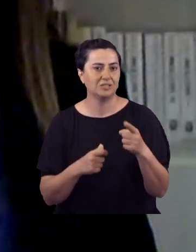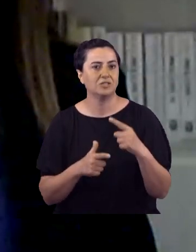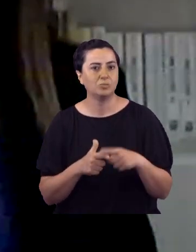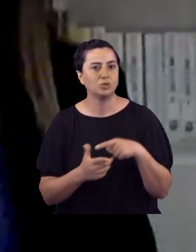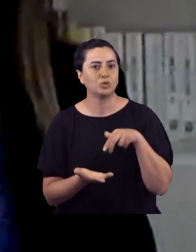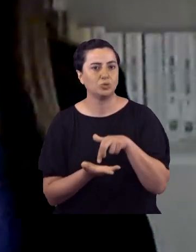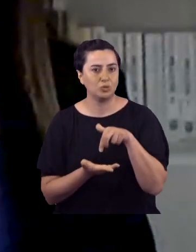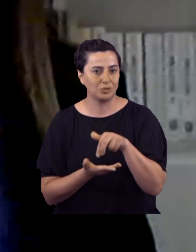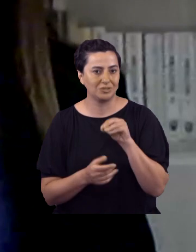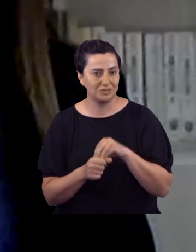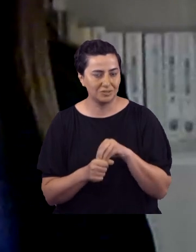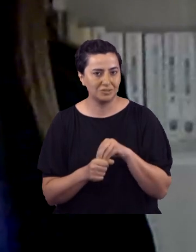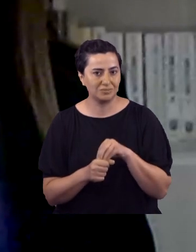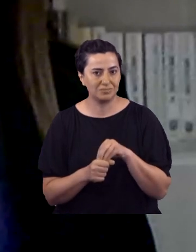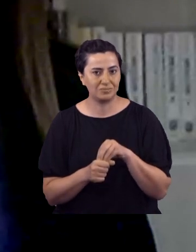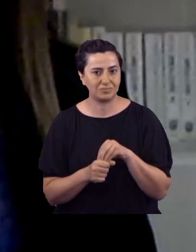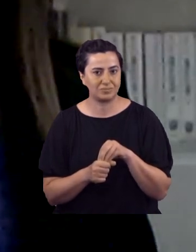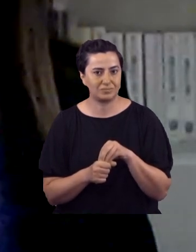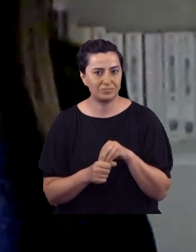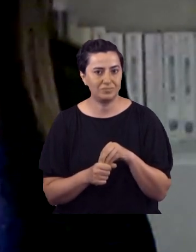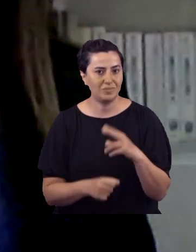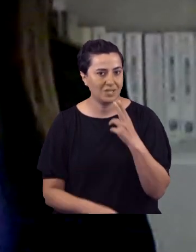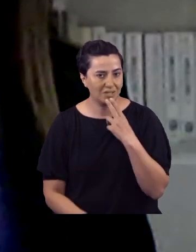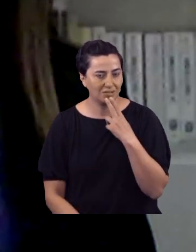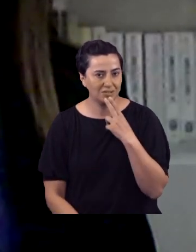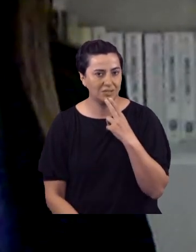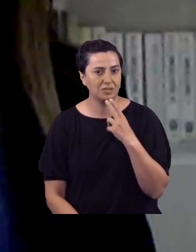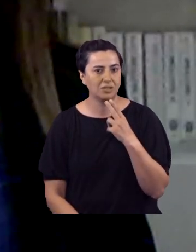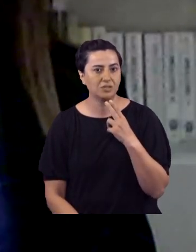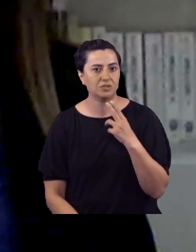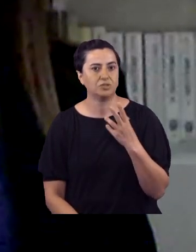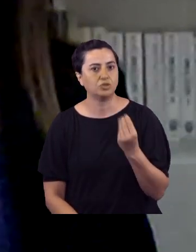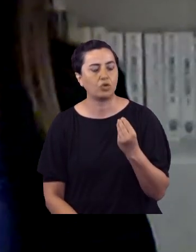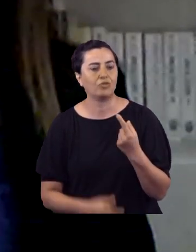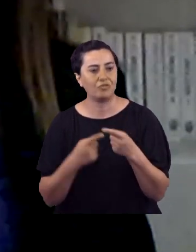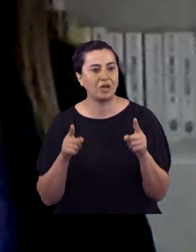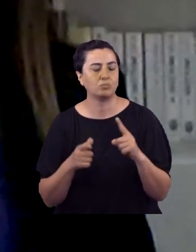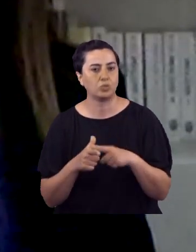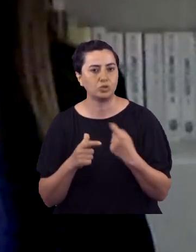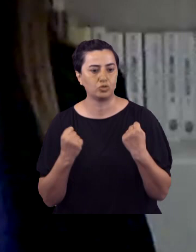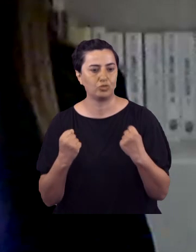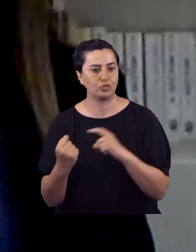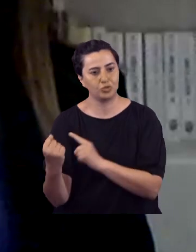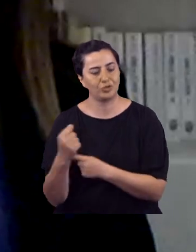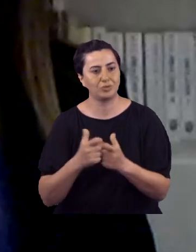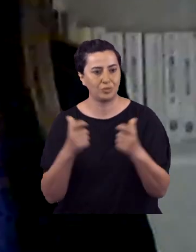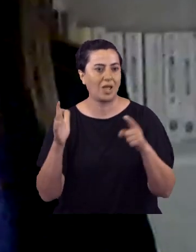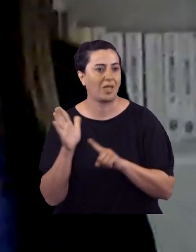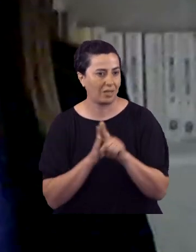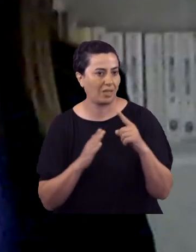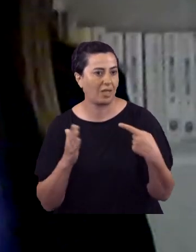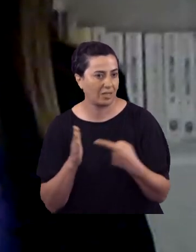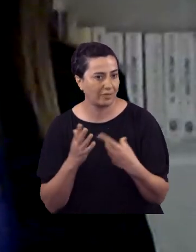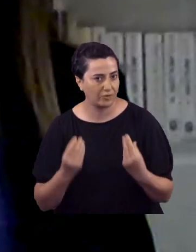yürüttüğü projelerde gerçekten kadınlara yönelik çok farklı projeler ve güçlendirmeyi hedefliyor